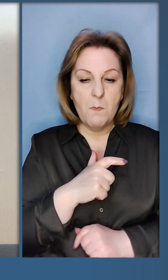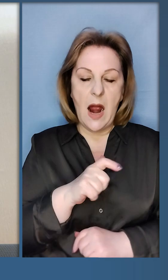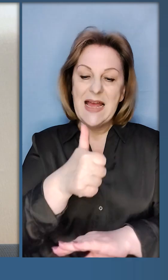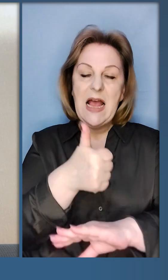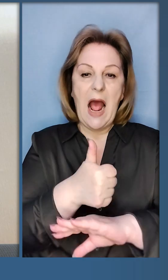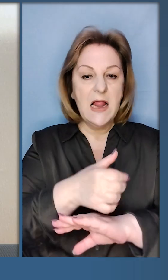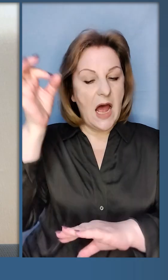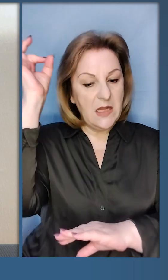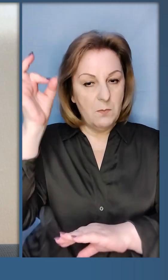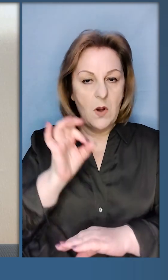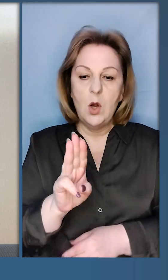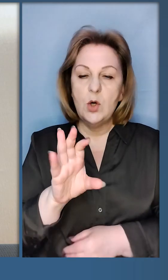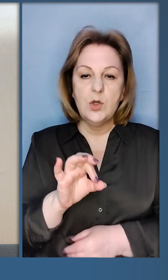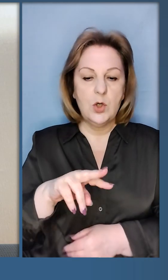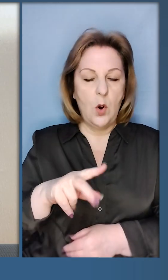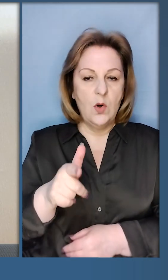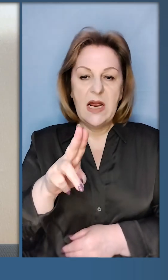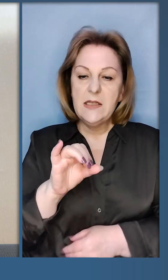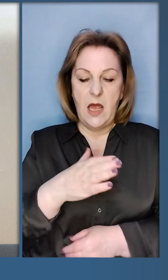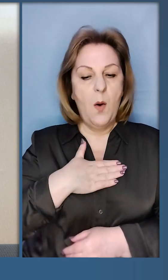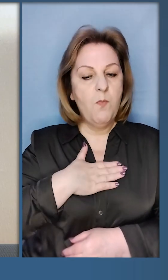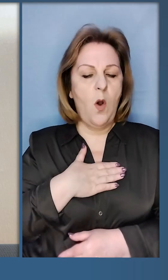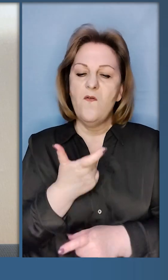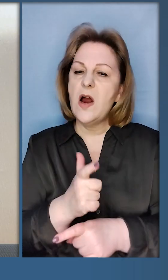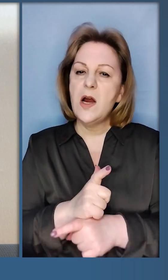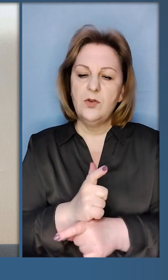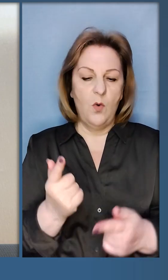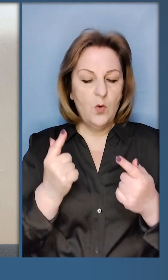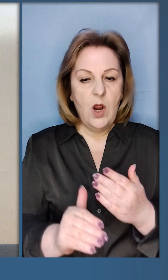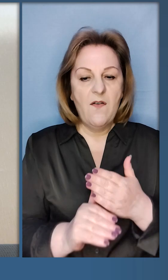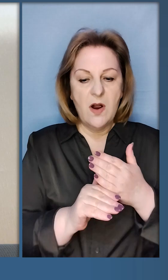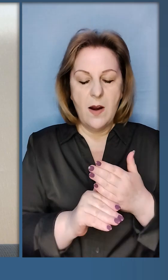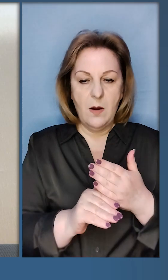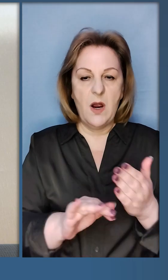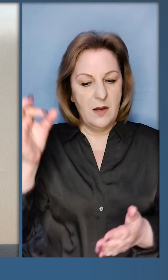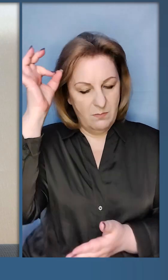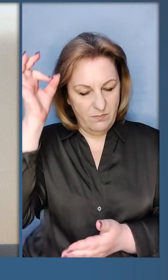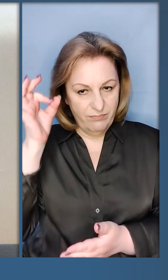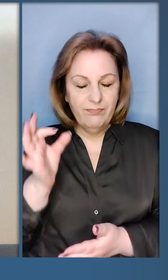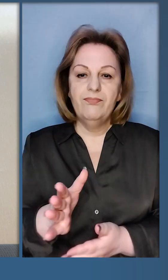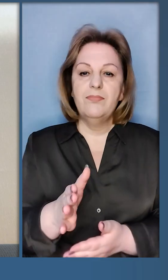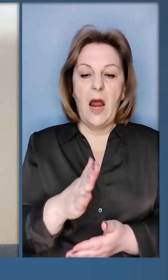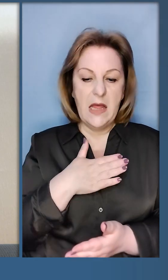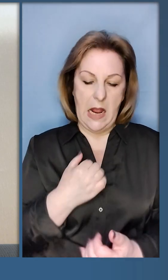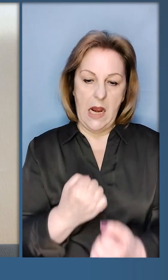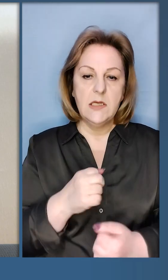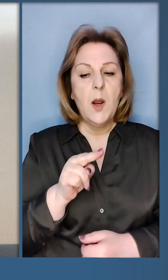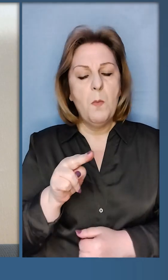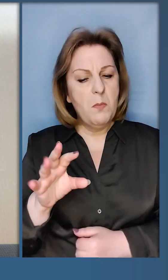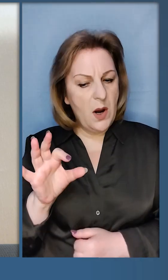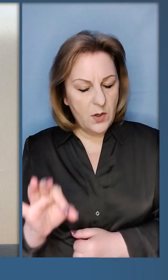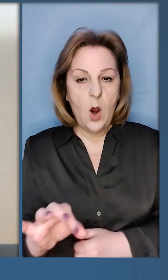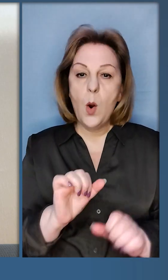Була зустріч із паном канцлером Німеччини Шольцем. Подякував за надзвичайно вагову підтримку Німеччиною нашого